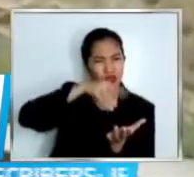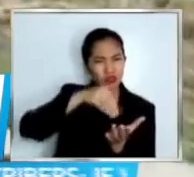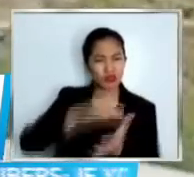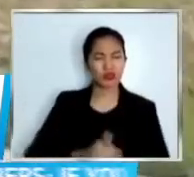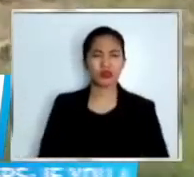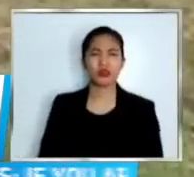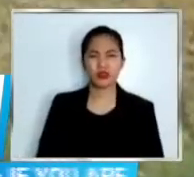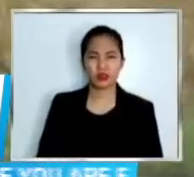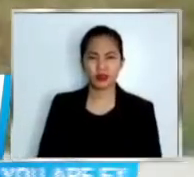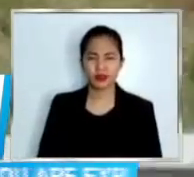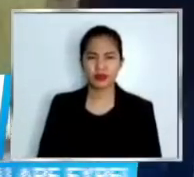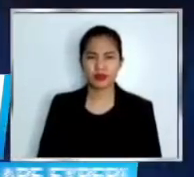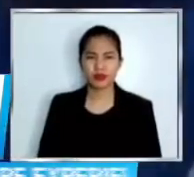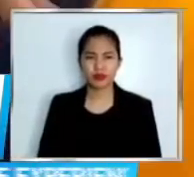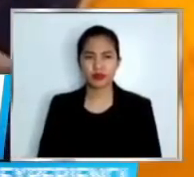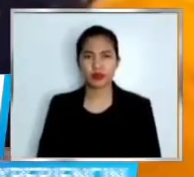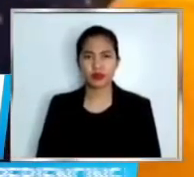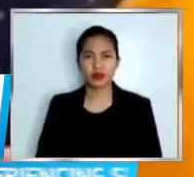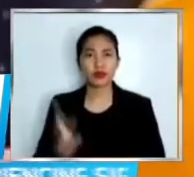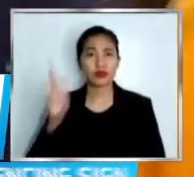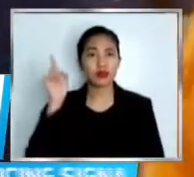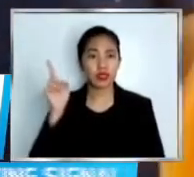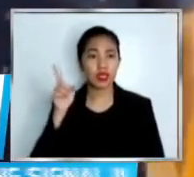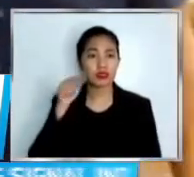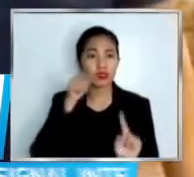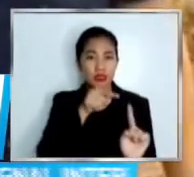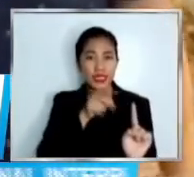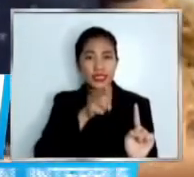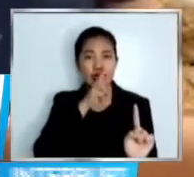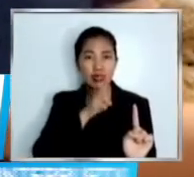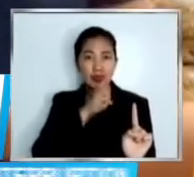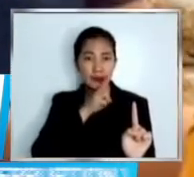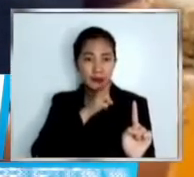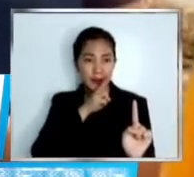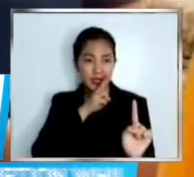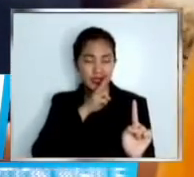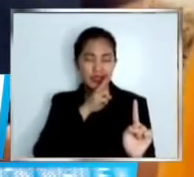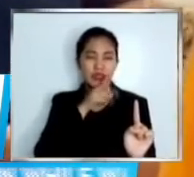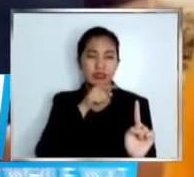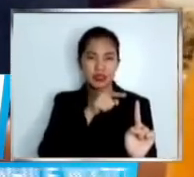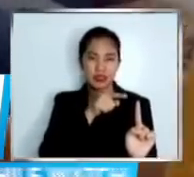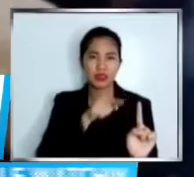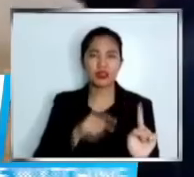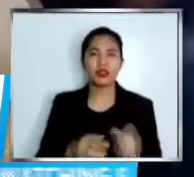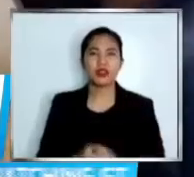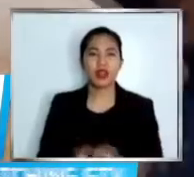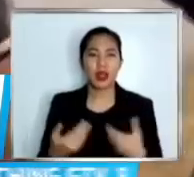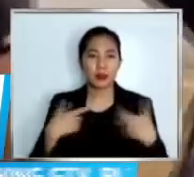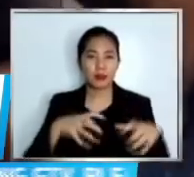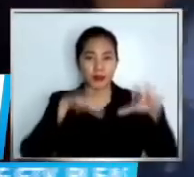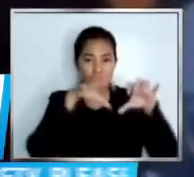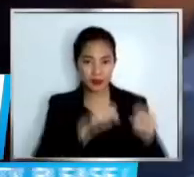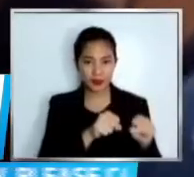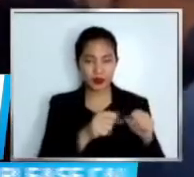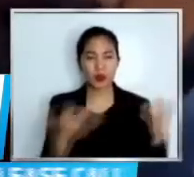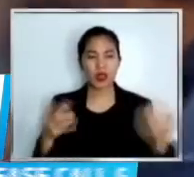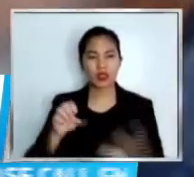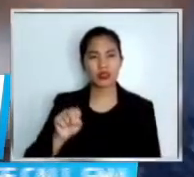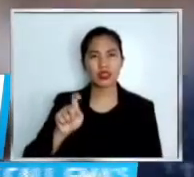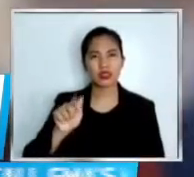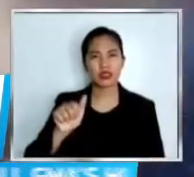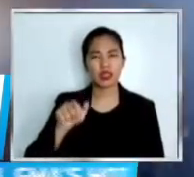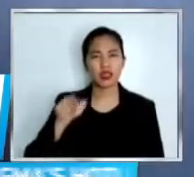Walang kawala ang sospek na si Angelo Guevara nang ma-entract ng CIDG Laguna sa Santa Rosa City. Reklama ng biktima sa